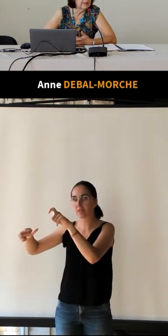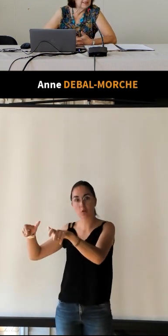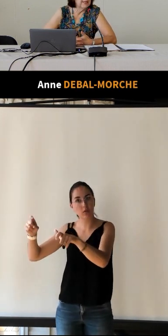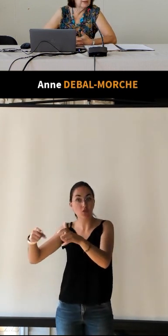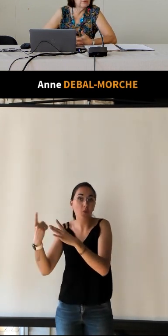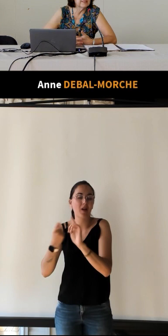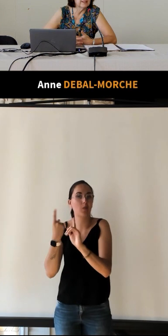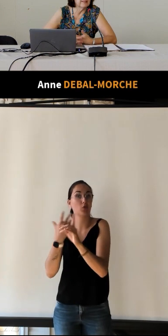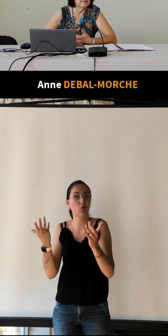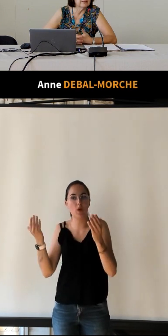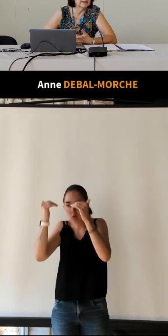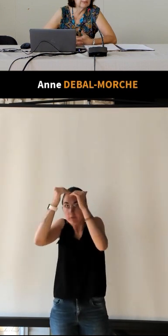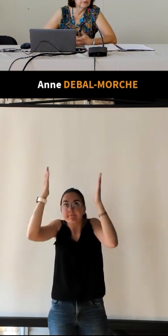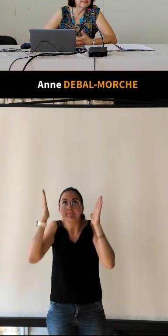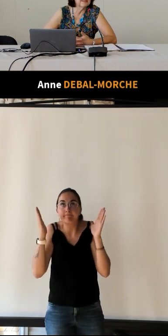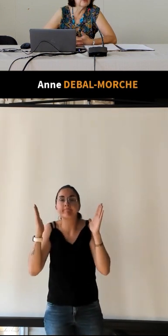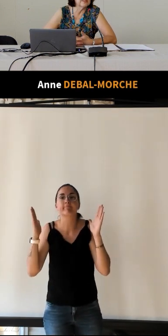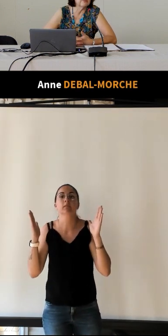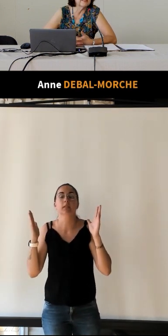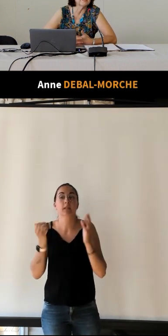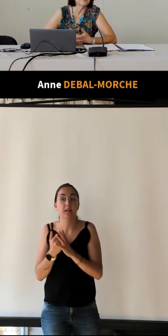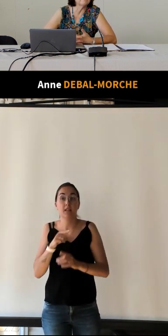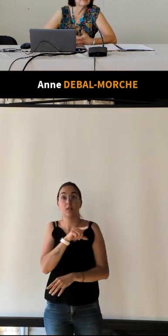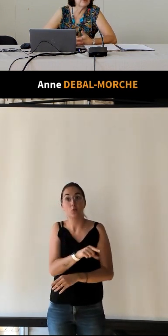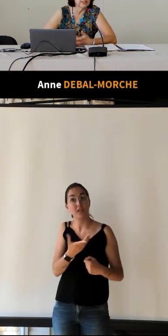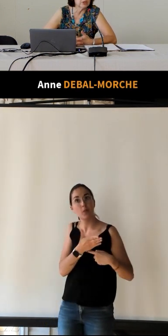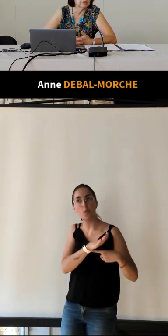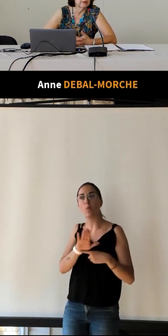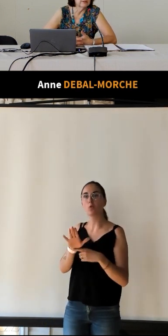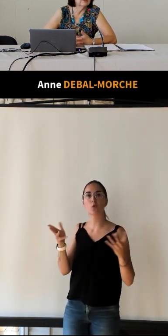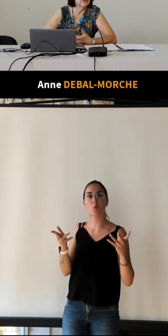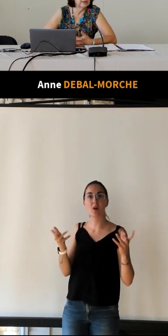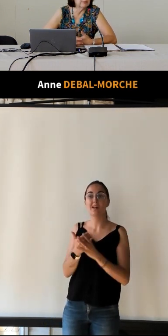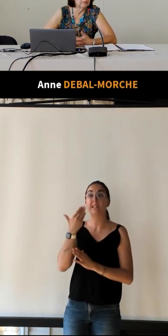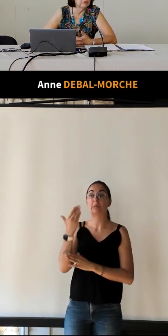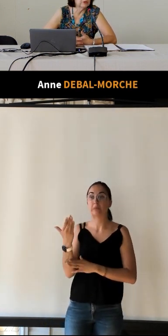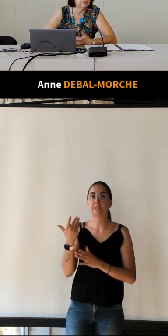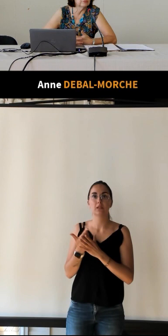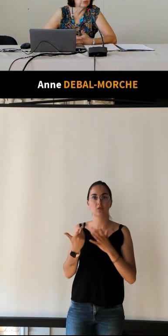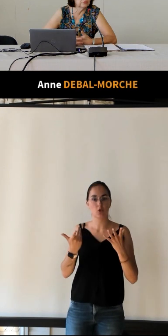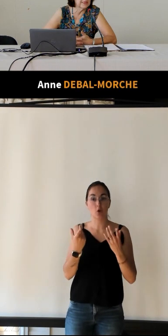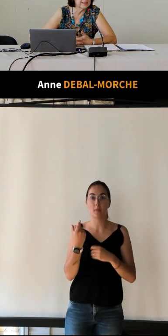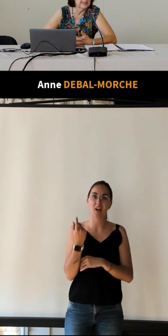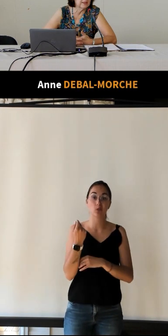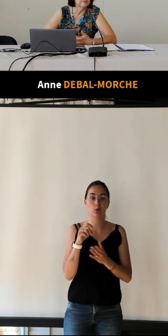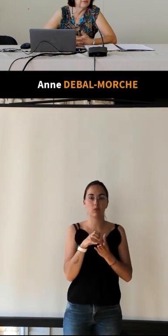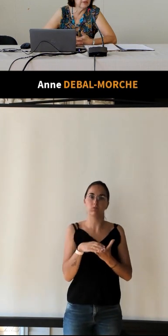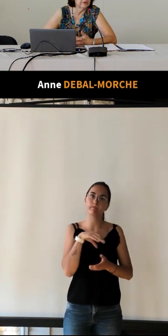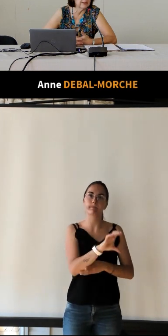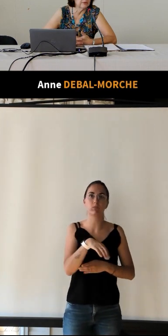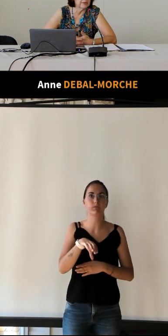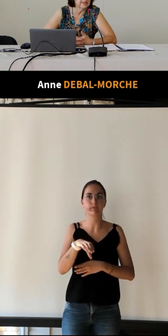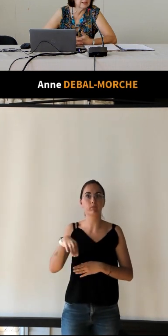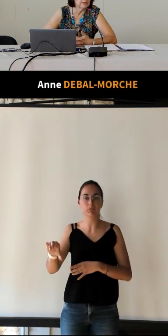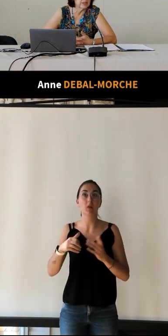et donc il a démontré que si on mettait un petit peu d'argent dans la promotion touristique pour faire